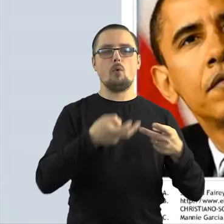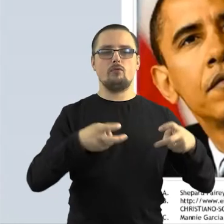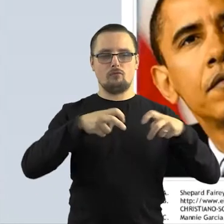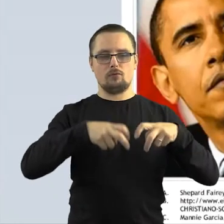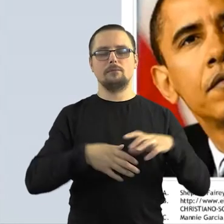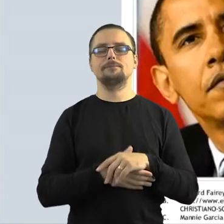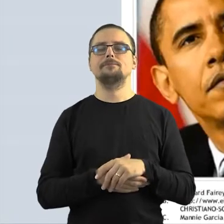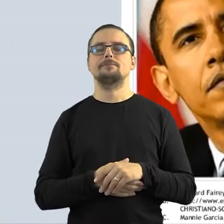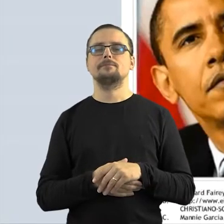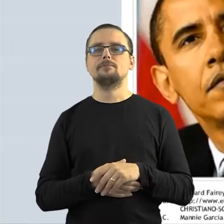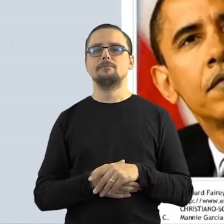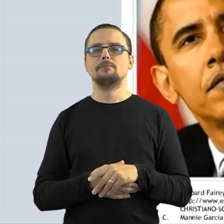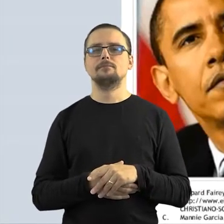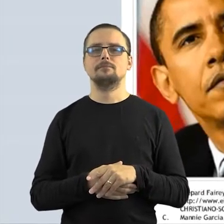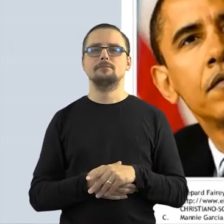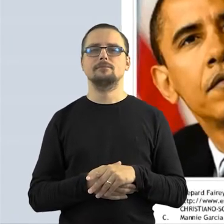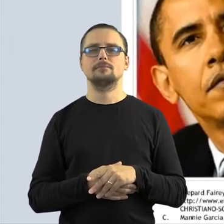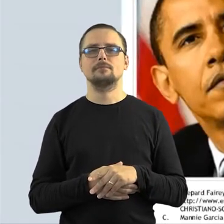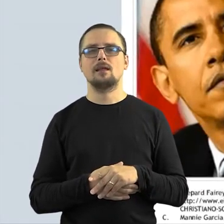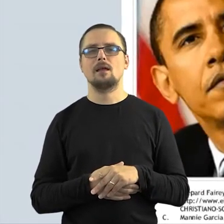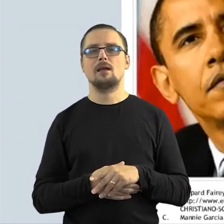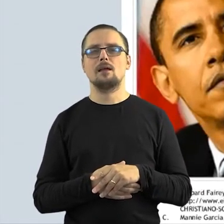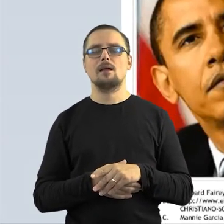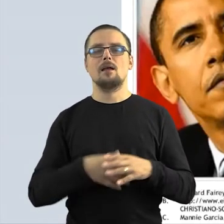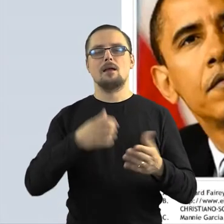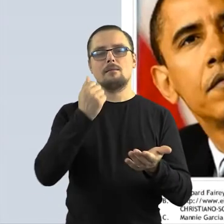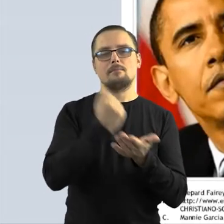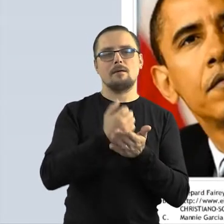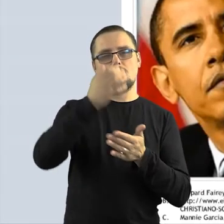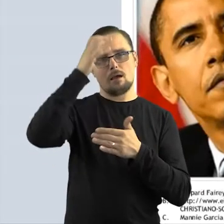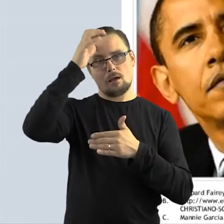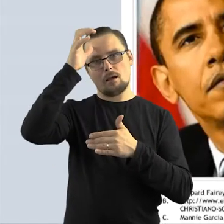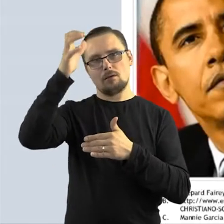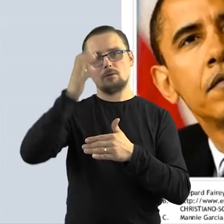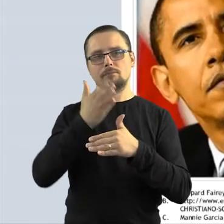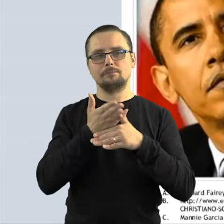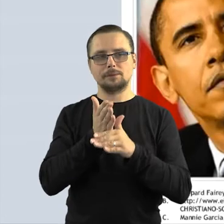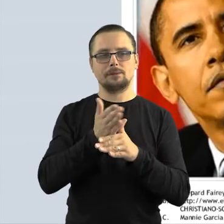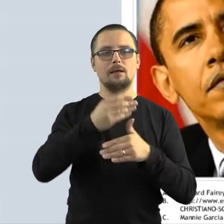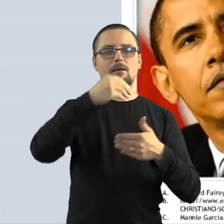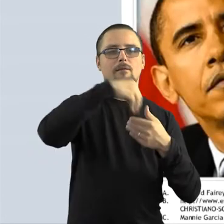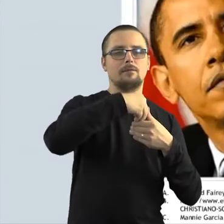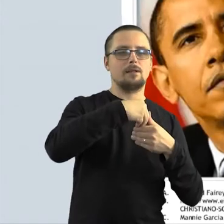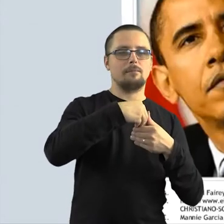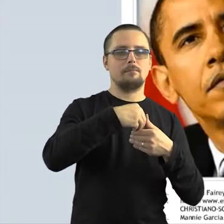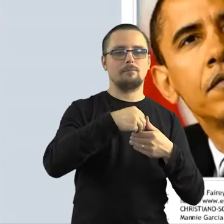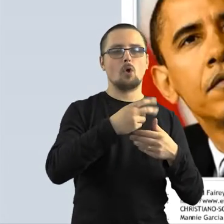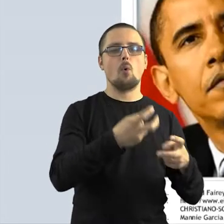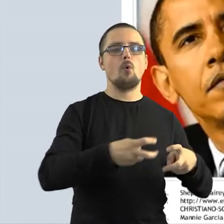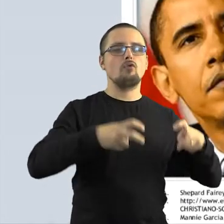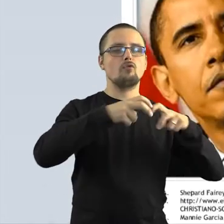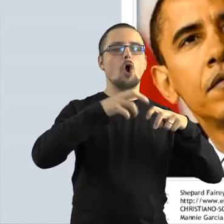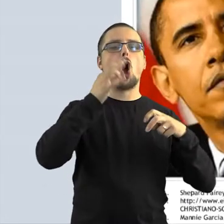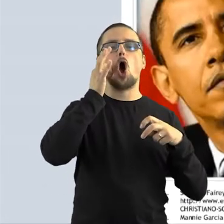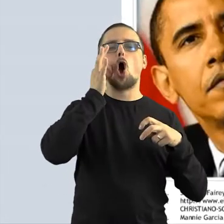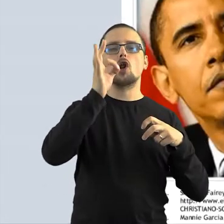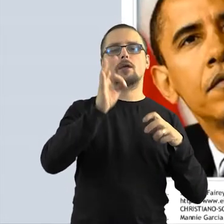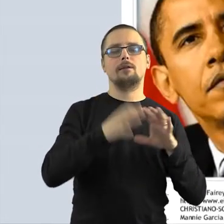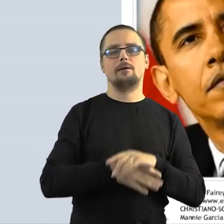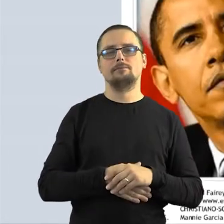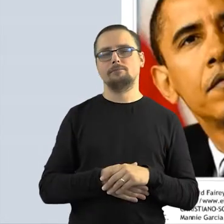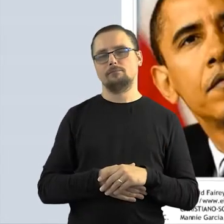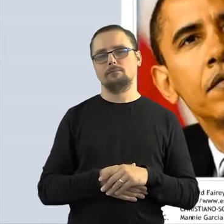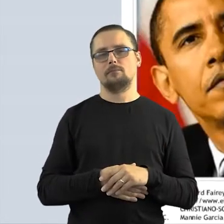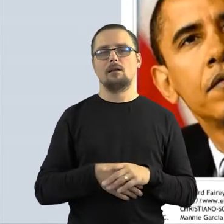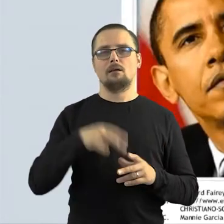Więc po pierwsze prawa autorskie rozróżnia coś takiego jak utwór oryginalny i tutaj w tym przypadku na cele